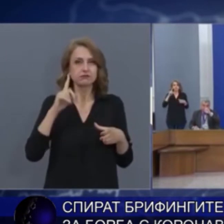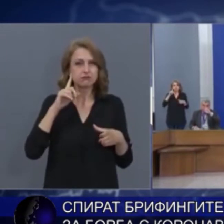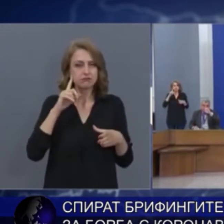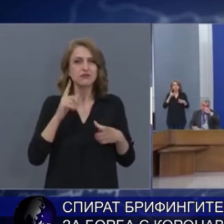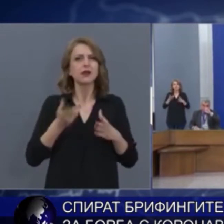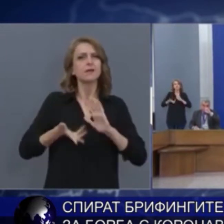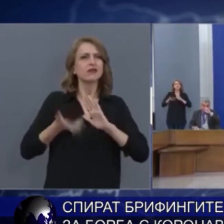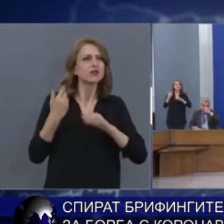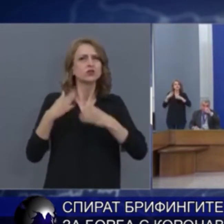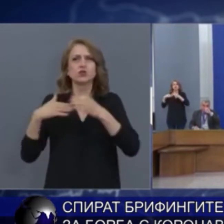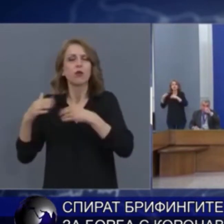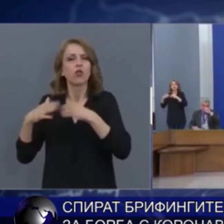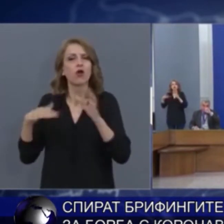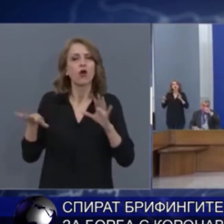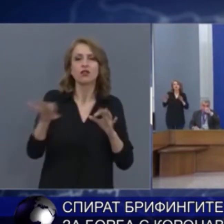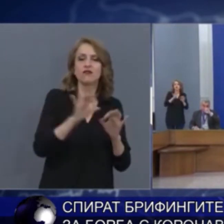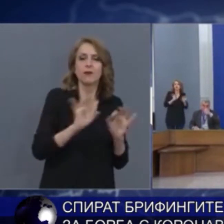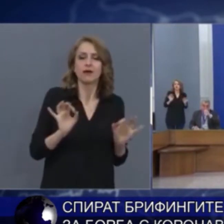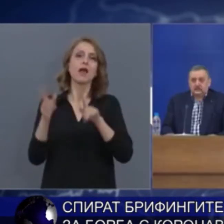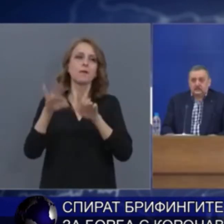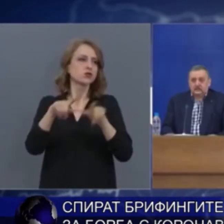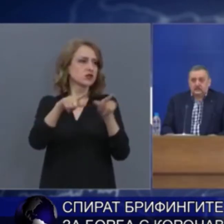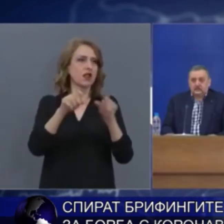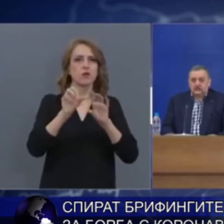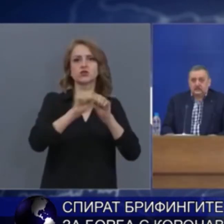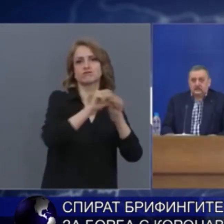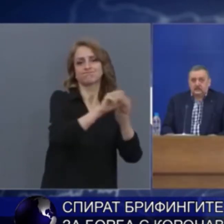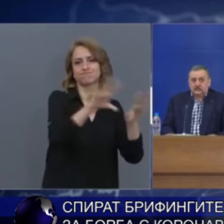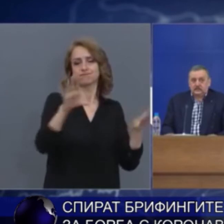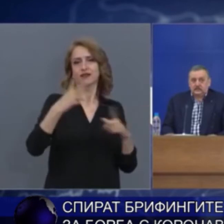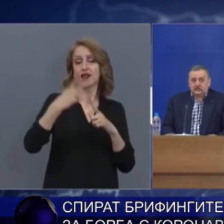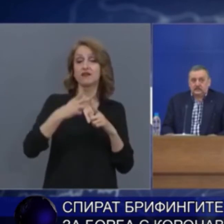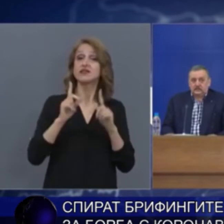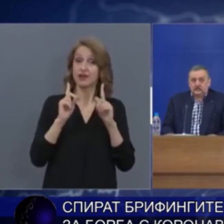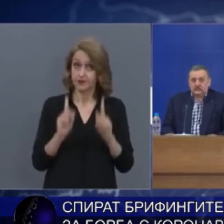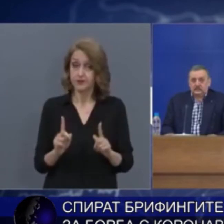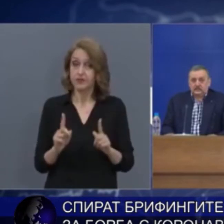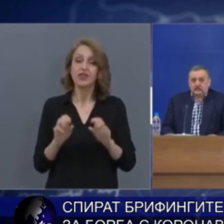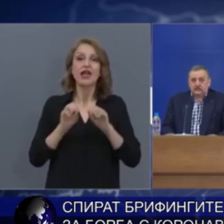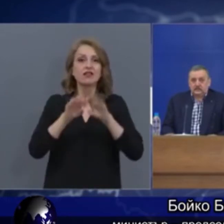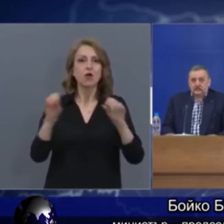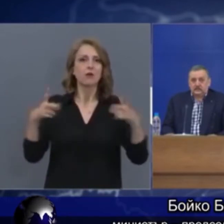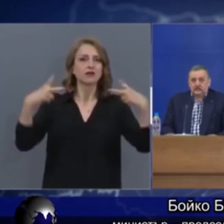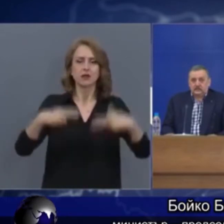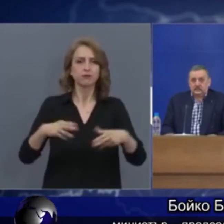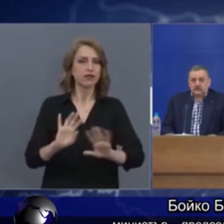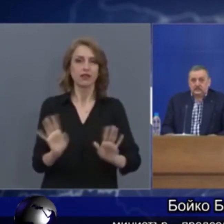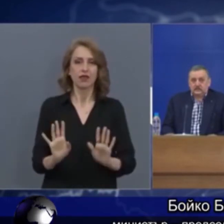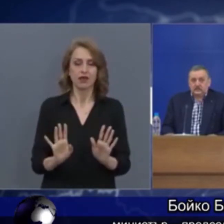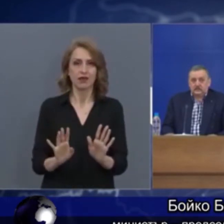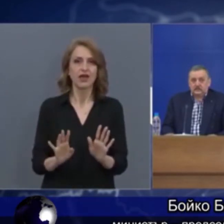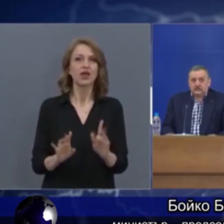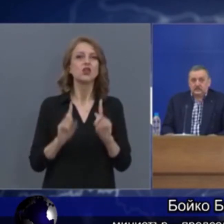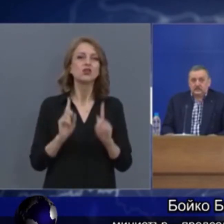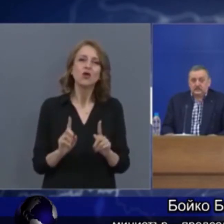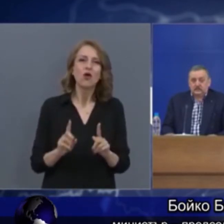може страната да има готовност при евентуални по-лоши събития. Информацията няма да бъде спряна, но някак си това